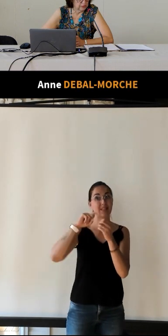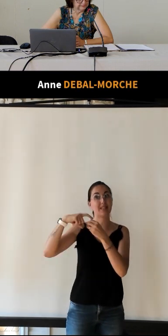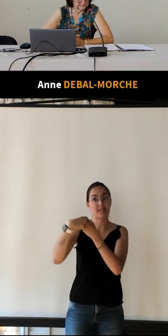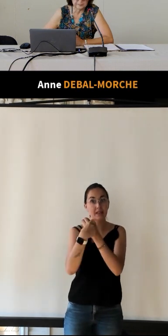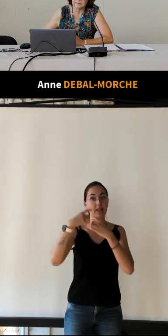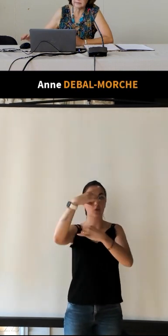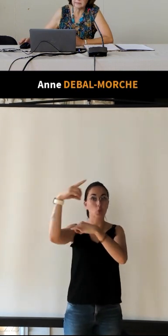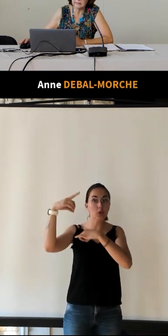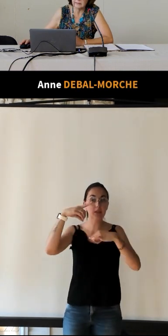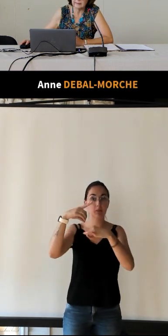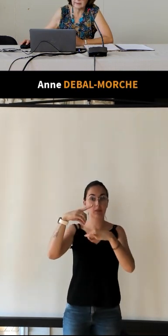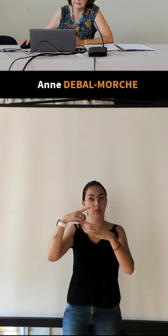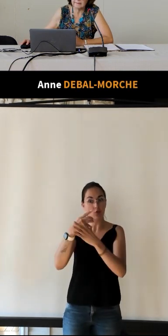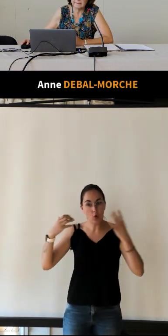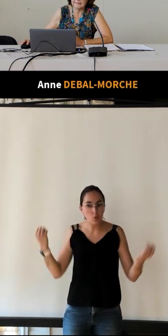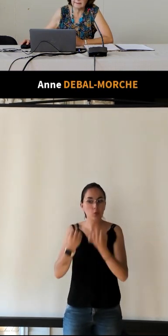Tours.